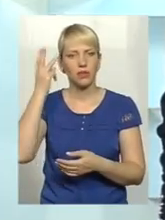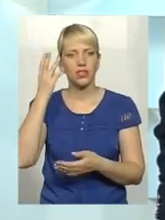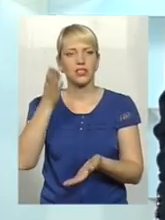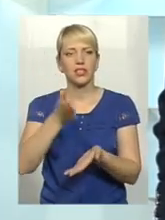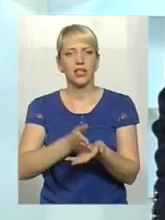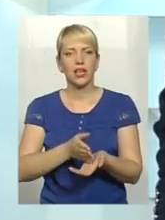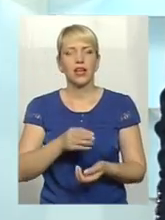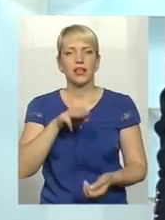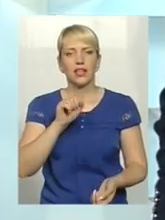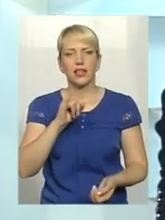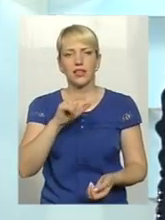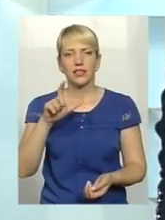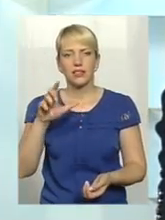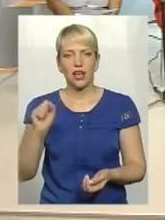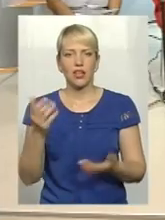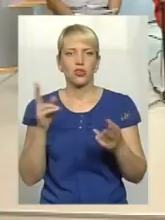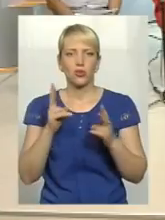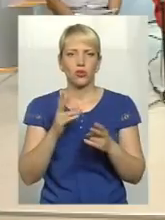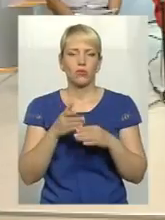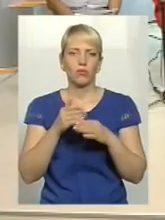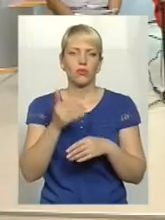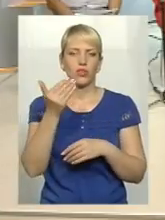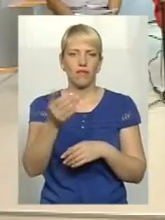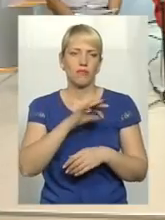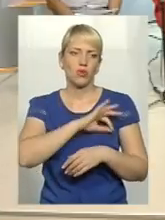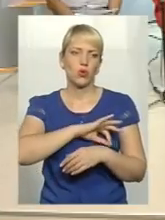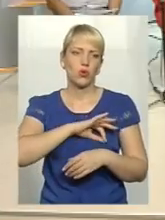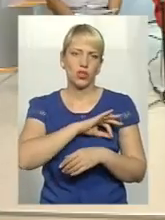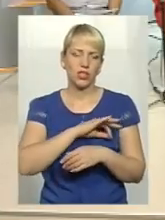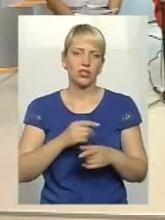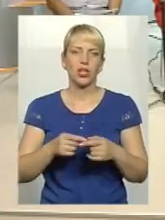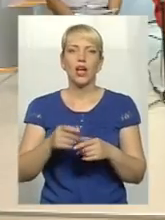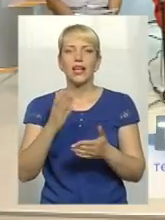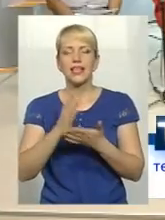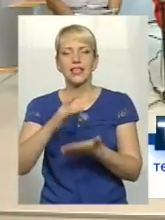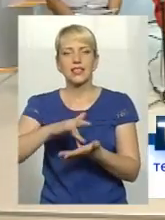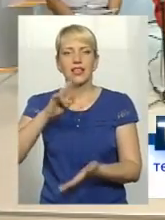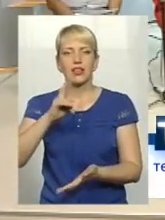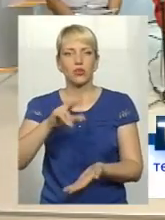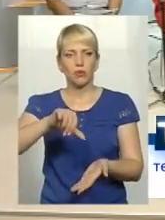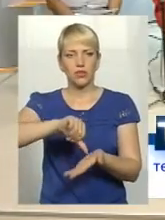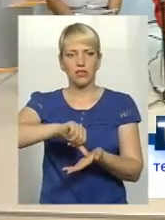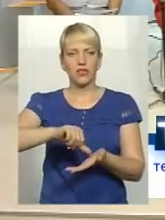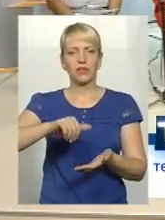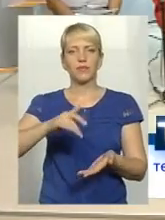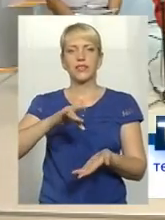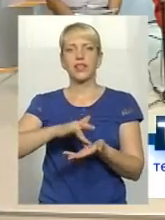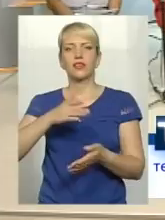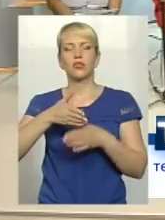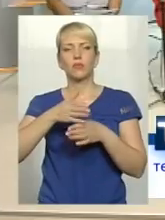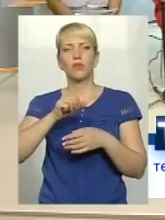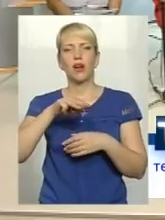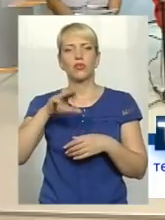пані Таїса, яка допоможе вам з юридичної точки зору. Є центр, який представляю сьогодні, я центр допомоги АТО,